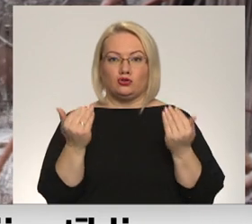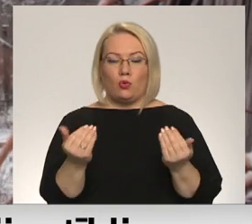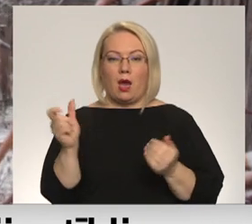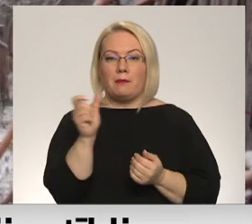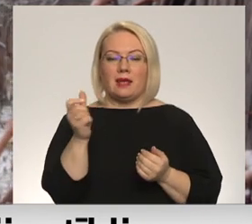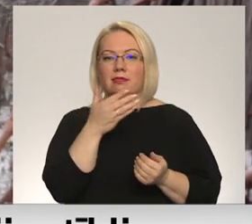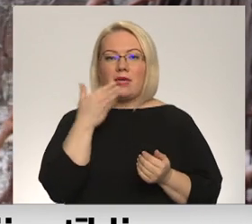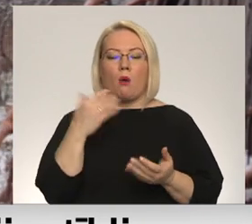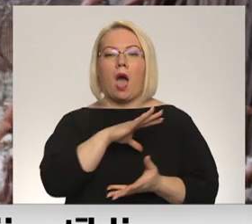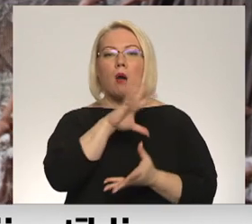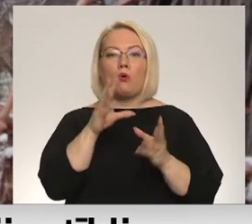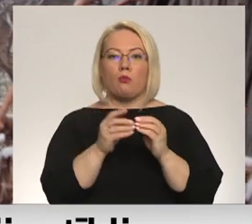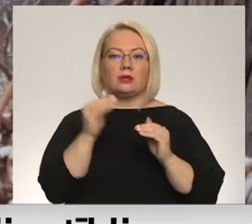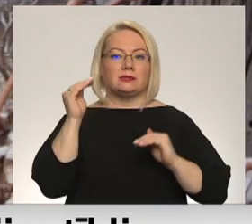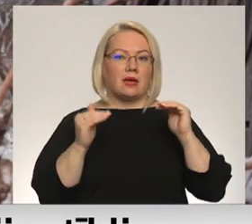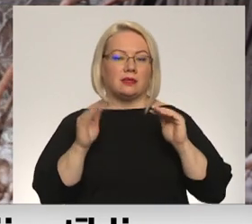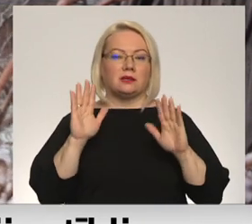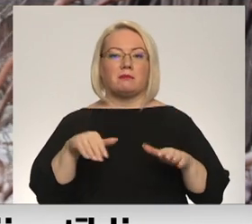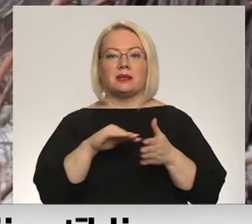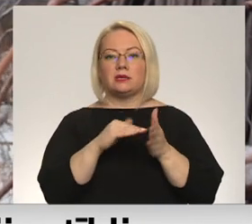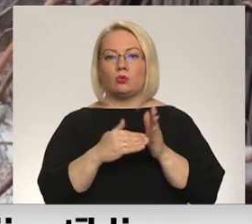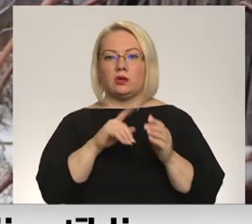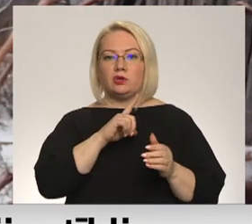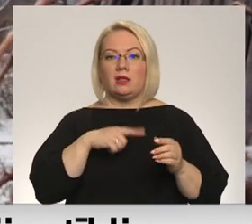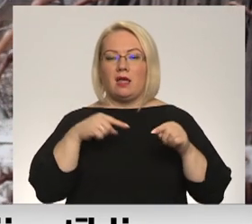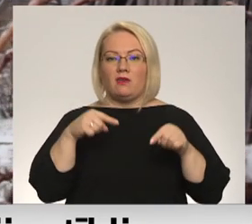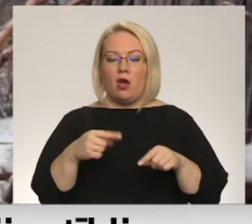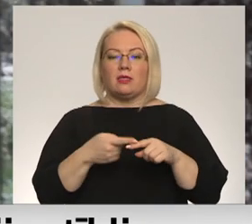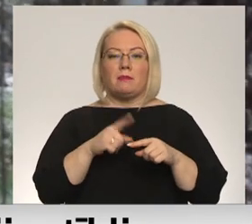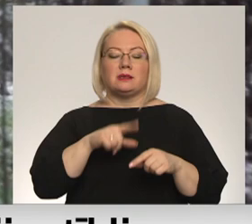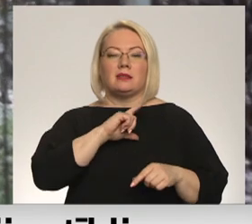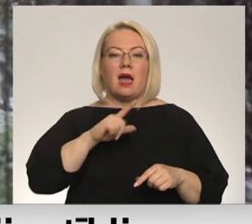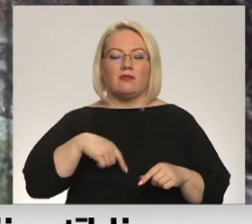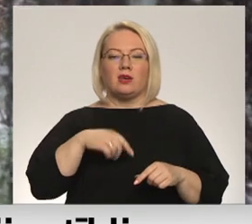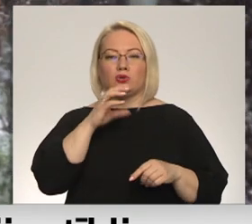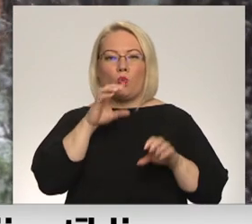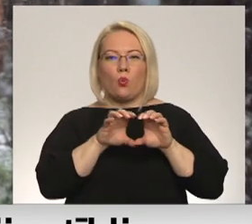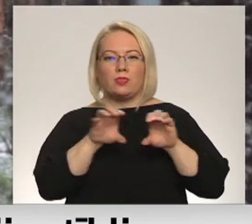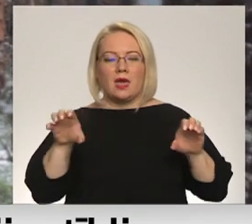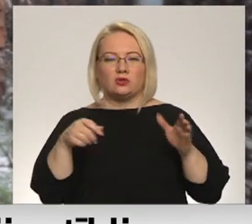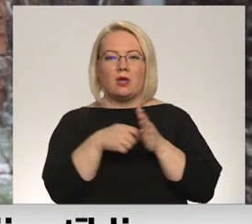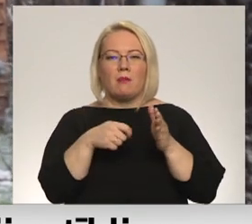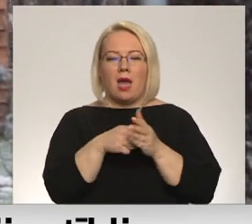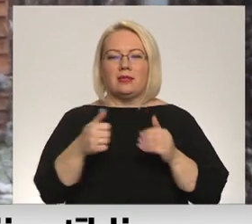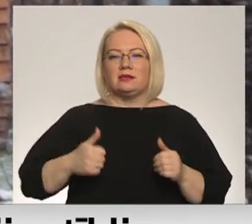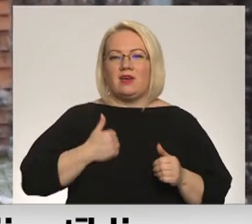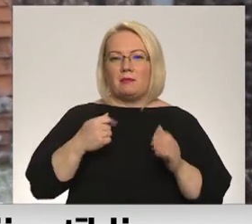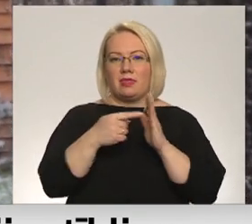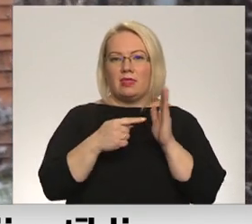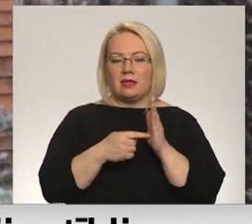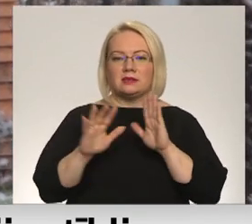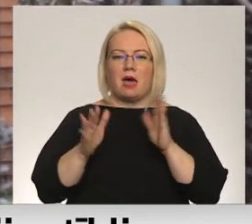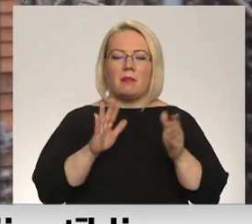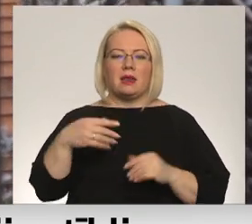apkopots stats tika par situāciju Latvijā. Savukārt pēc Latvijas ūdens apgādes un kanalizācijas uzņēma asociācijas datiem tās ir aptuveni 100